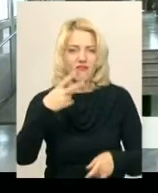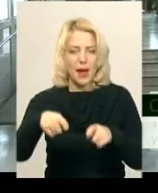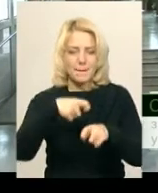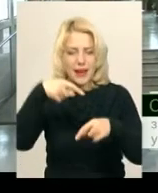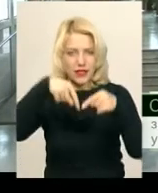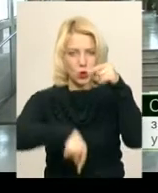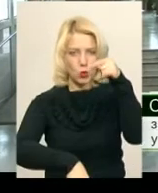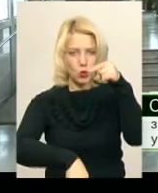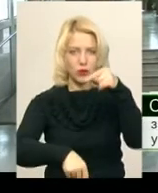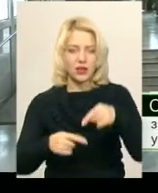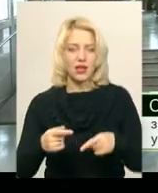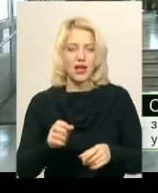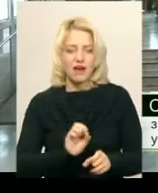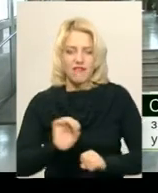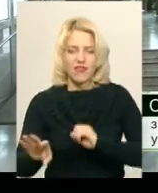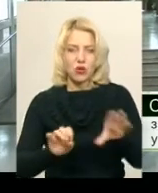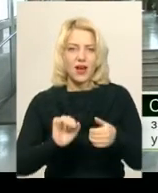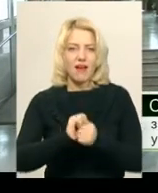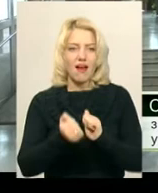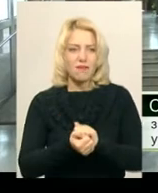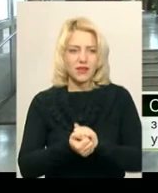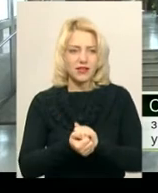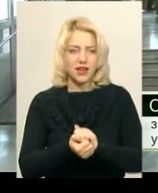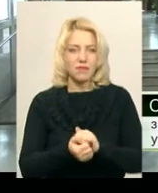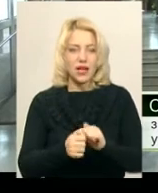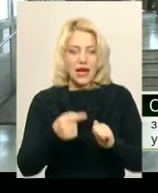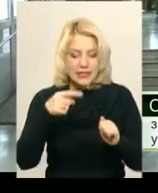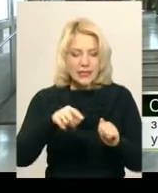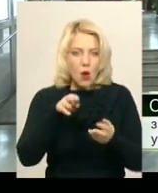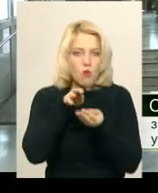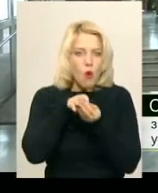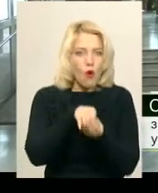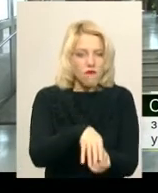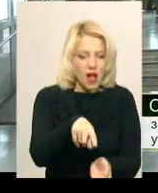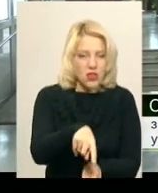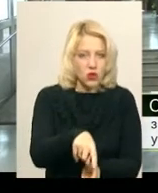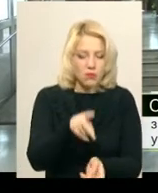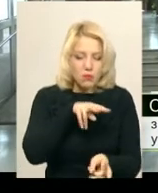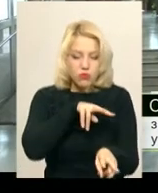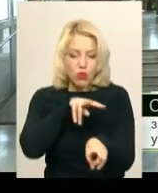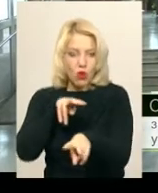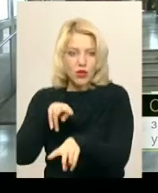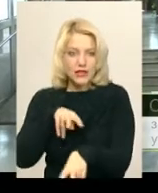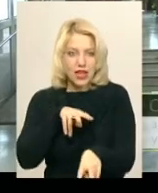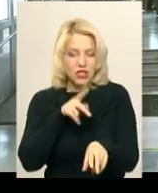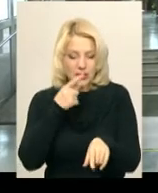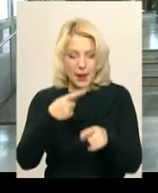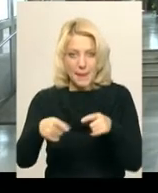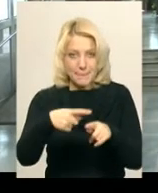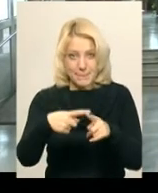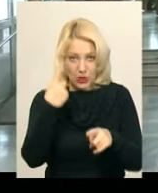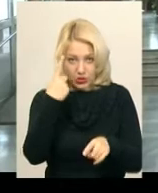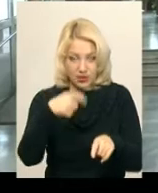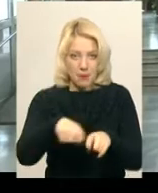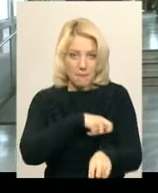викинуто каміння з поховальної камери, простежується на метрі глибини